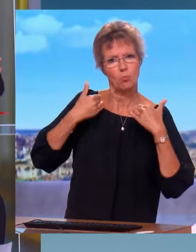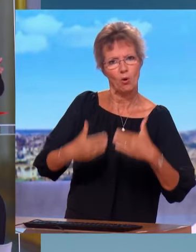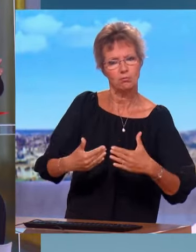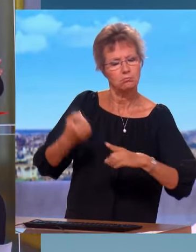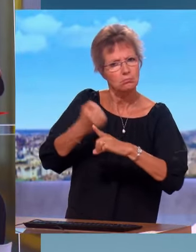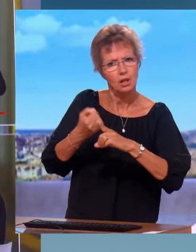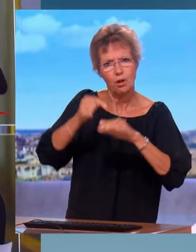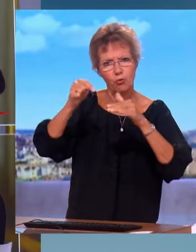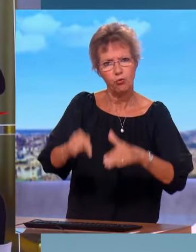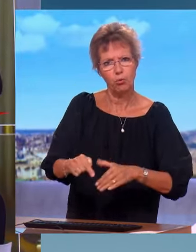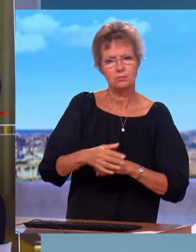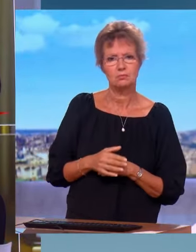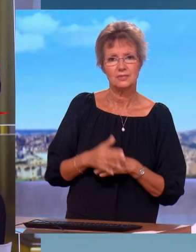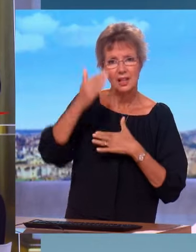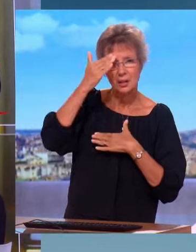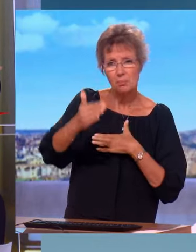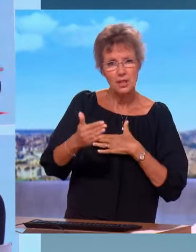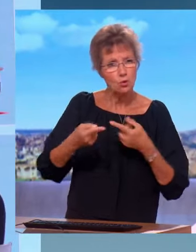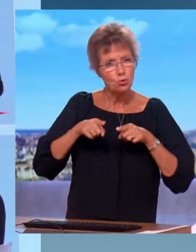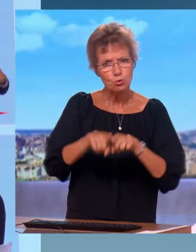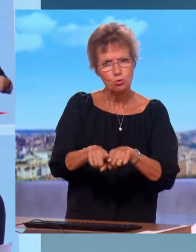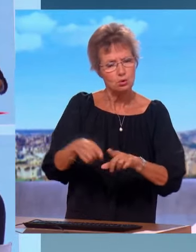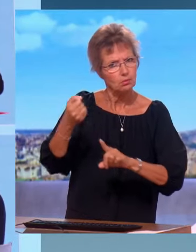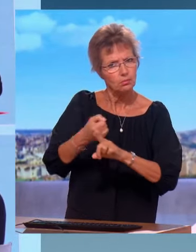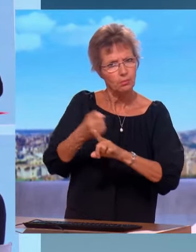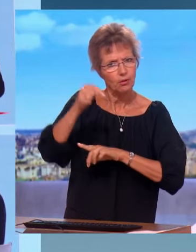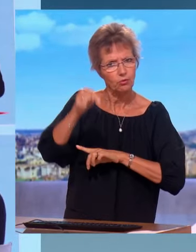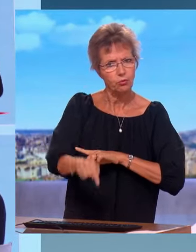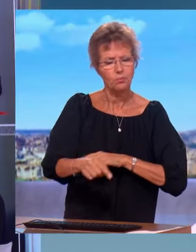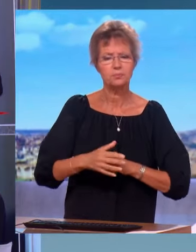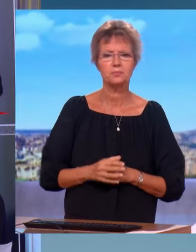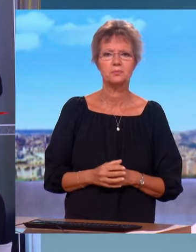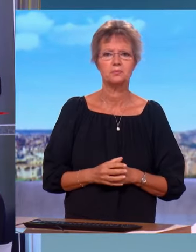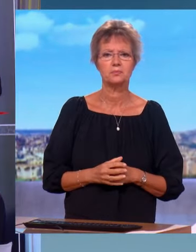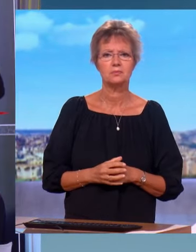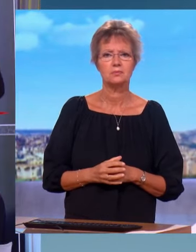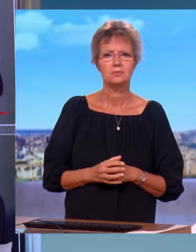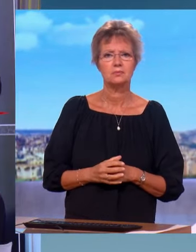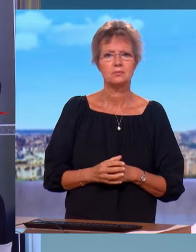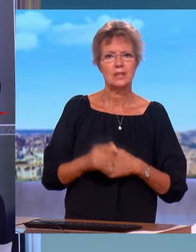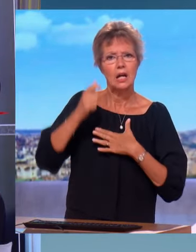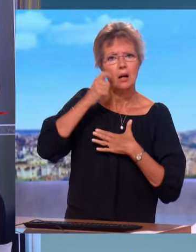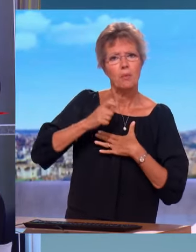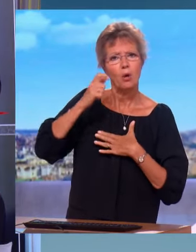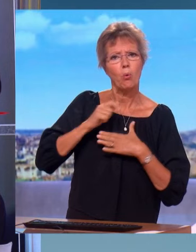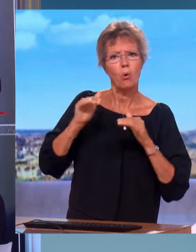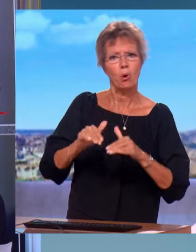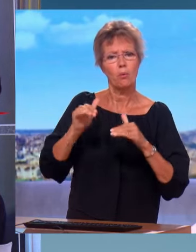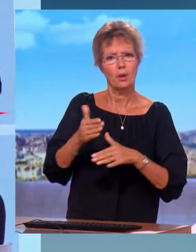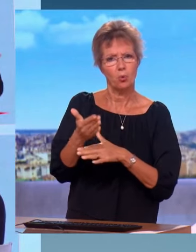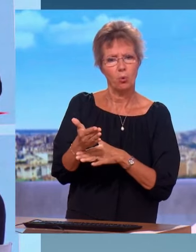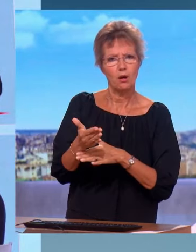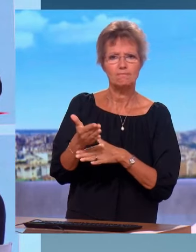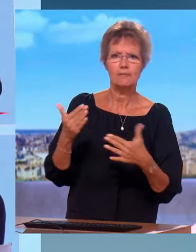battre quand on estime qu'une cause est juste et nécessaire. D'ailleurs, entre parenthèses, il a quand même sacrément désavoué et sa première